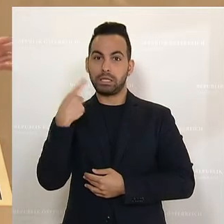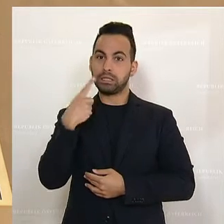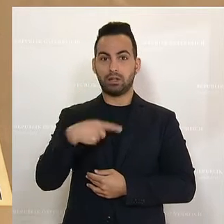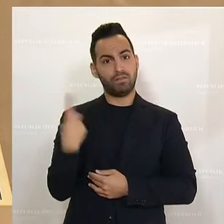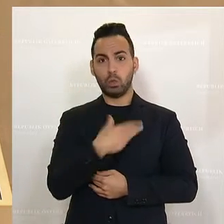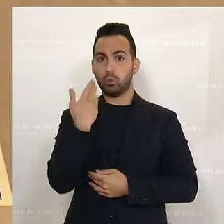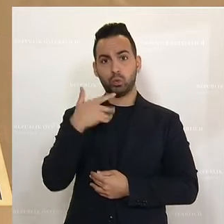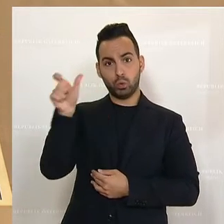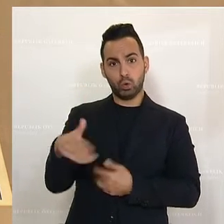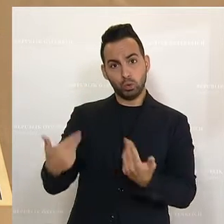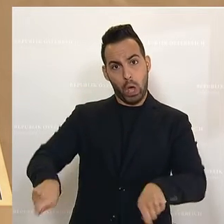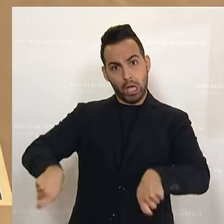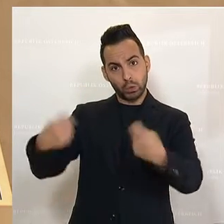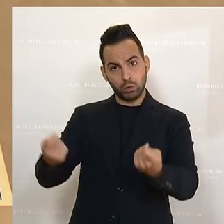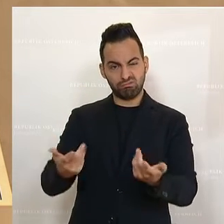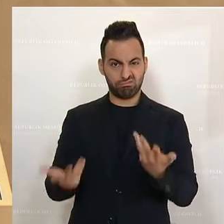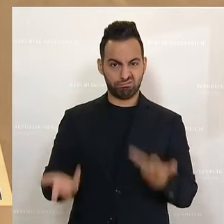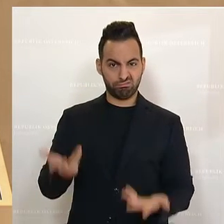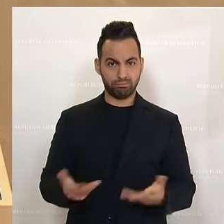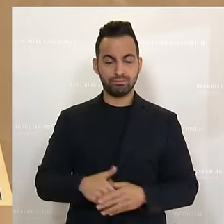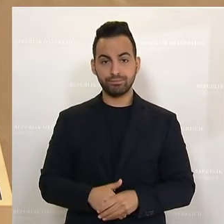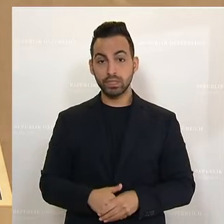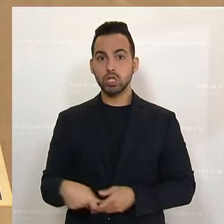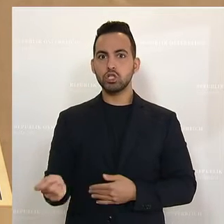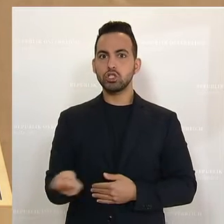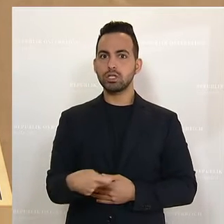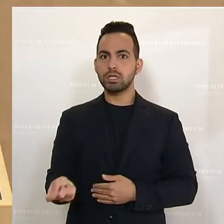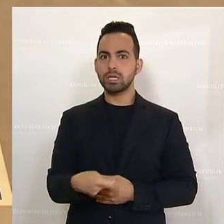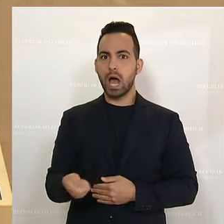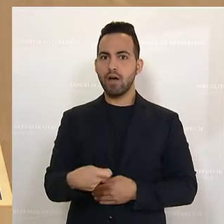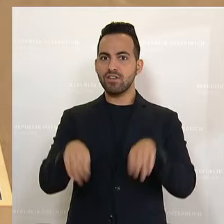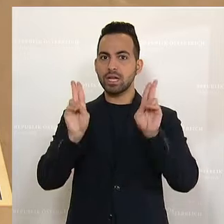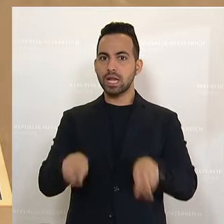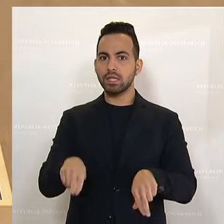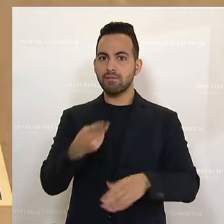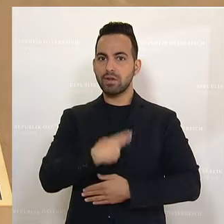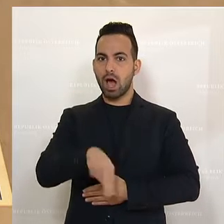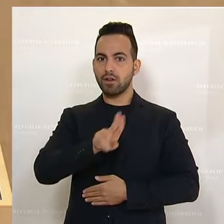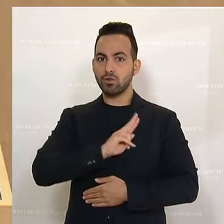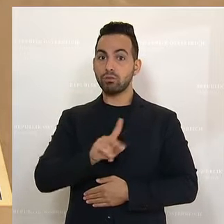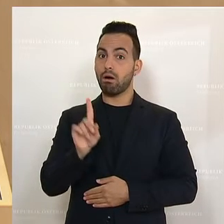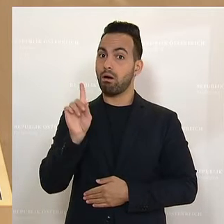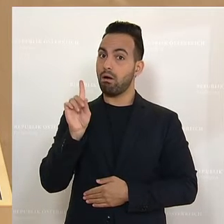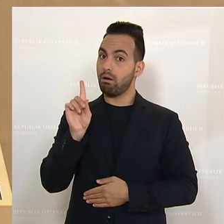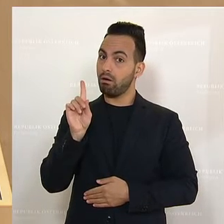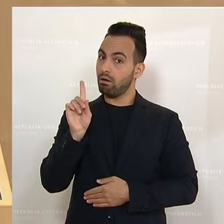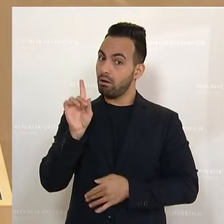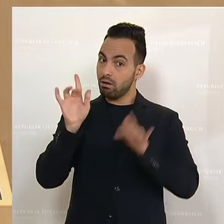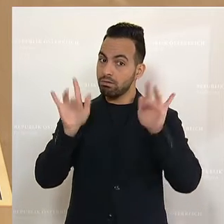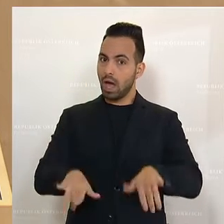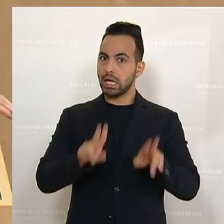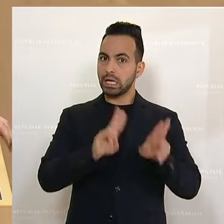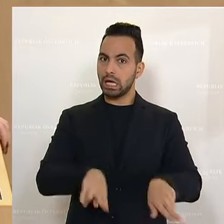erzogen. Ebenso. Die strafrechtliche Verantwortung ist aber jedenfalls von den